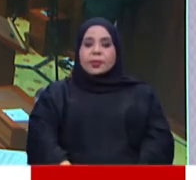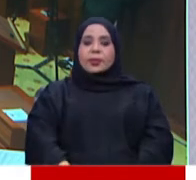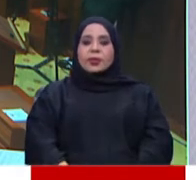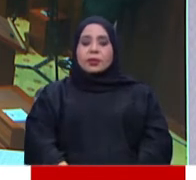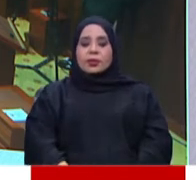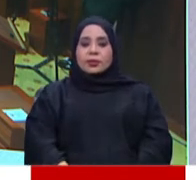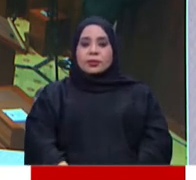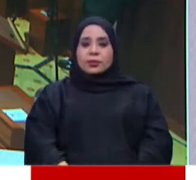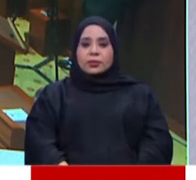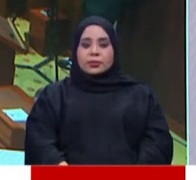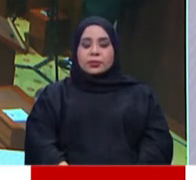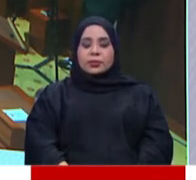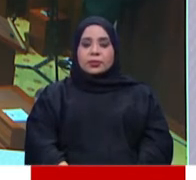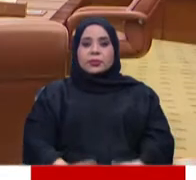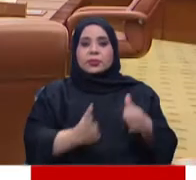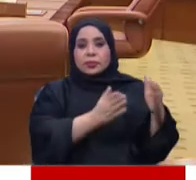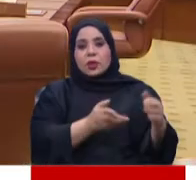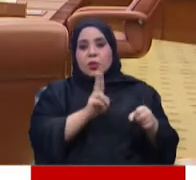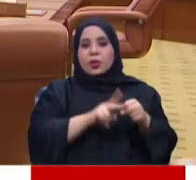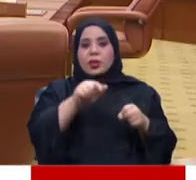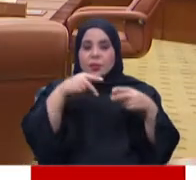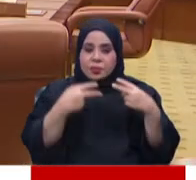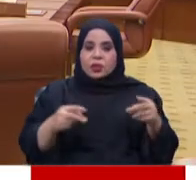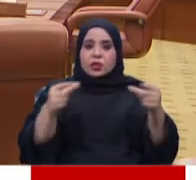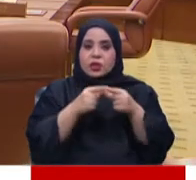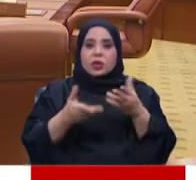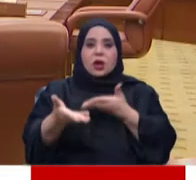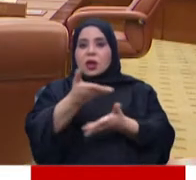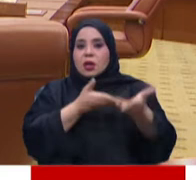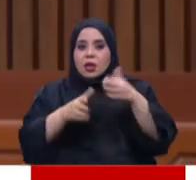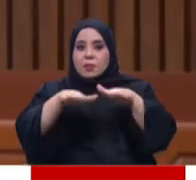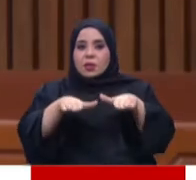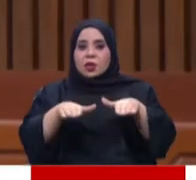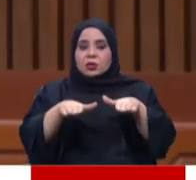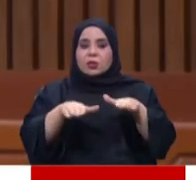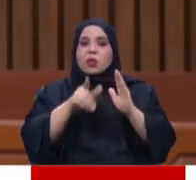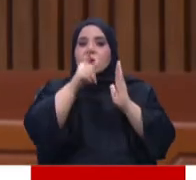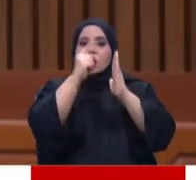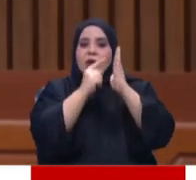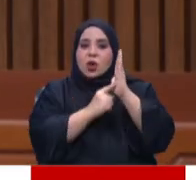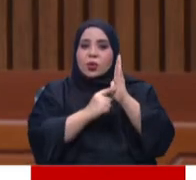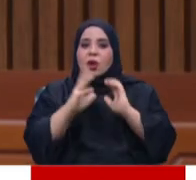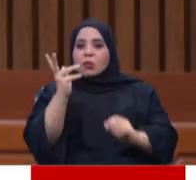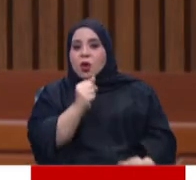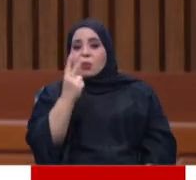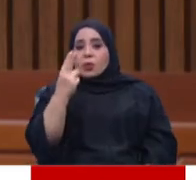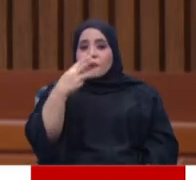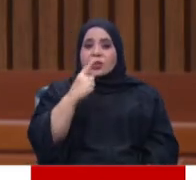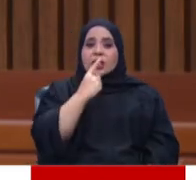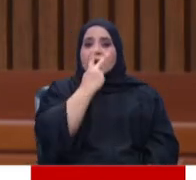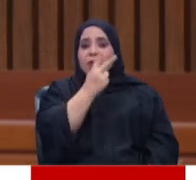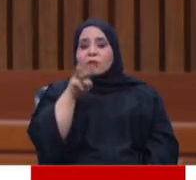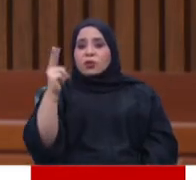تقنيات الاتصال المرئي وفي بداية الجلسة ناقش المجلس المرسومة بقانون رقم 32 لسنة 2020